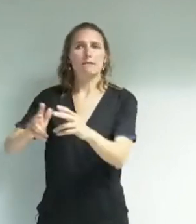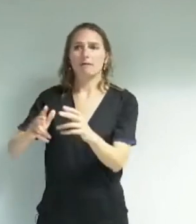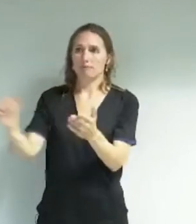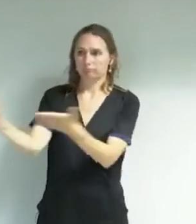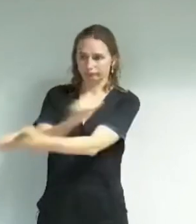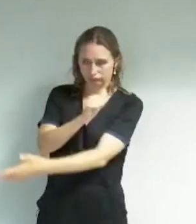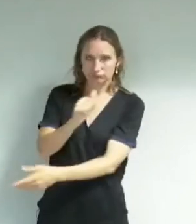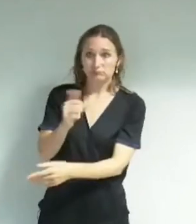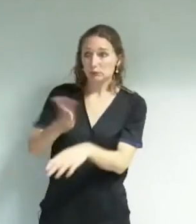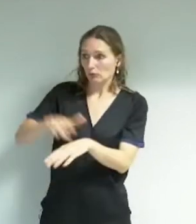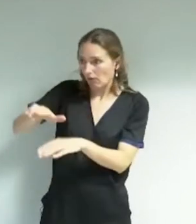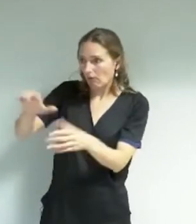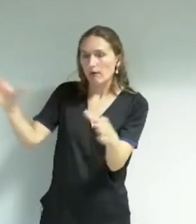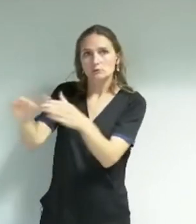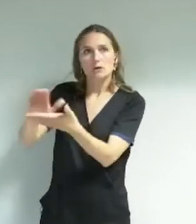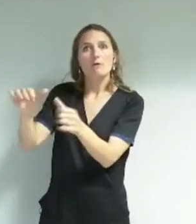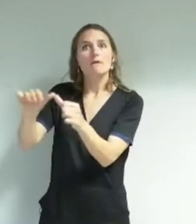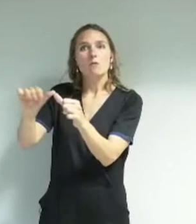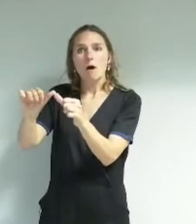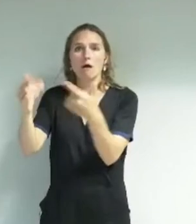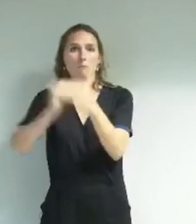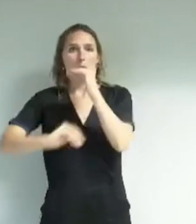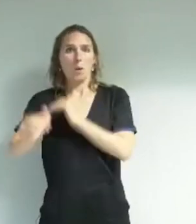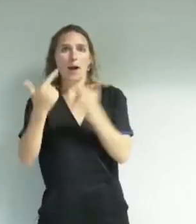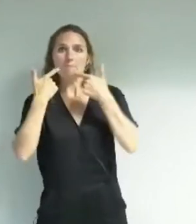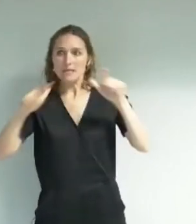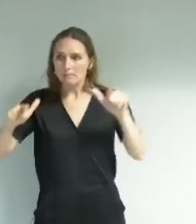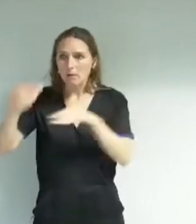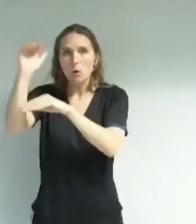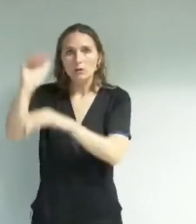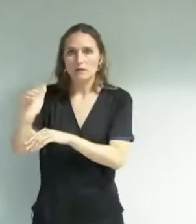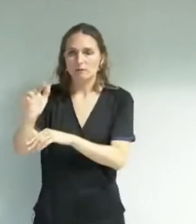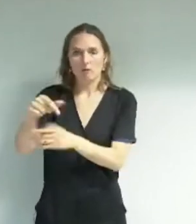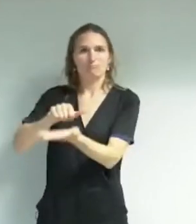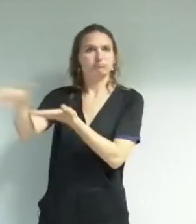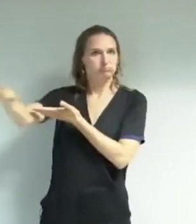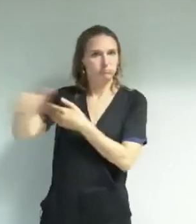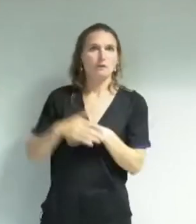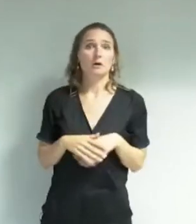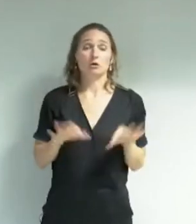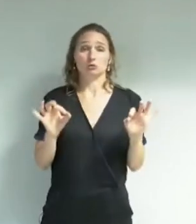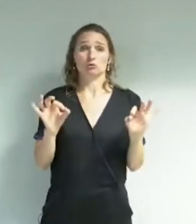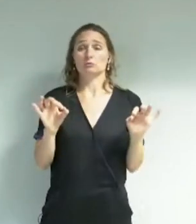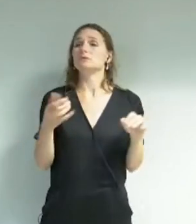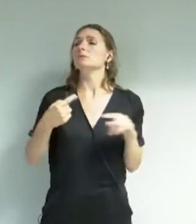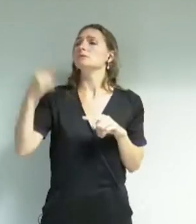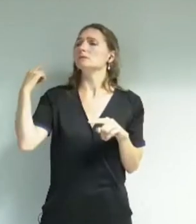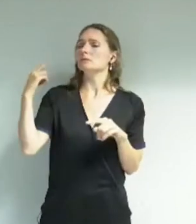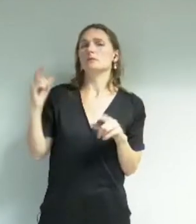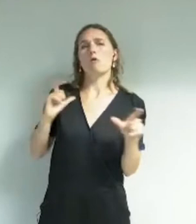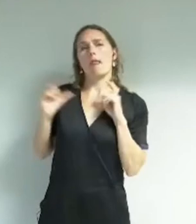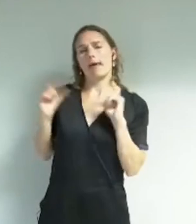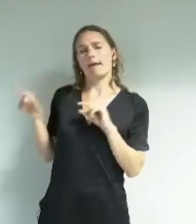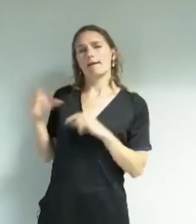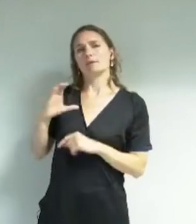de toute programmation et je confirme ce qui a été dit par l'intervenante précédente à savoir Émile